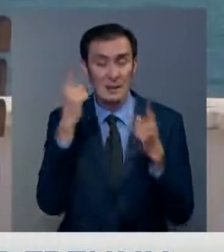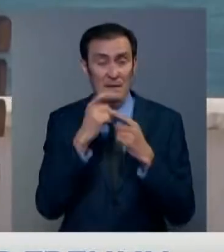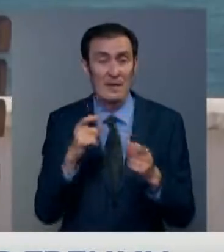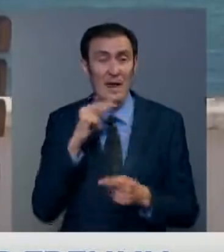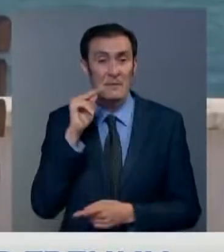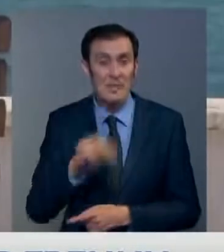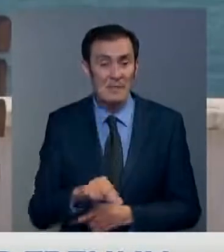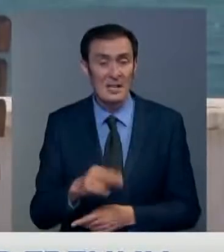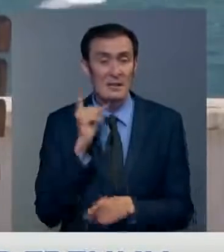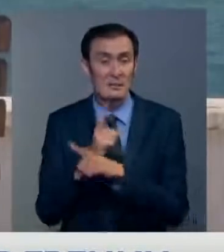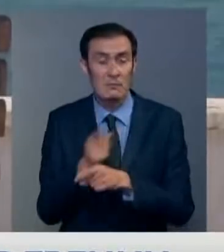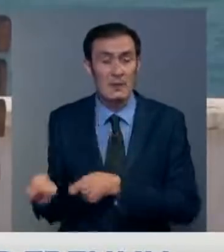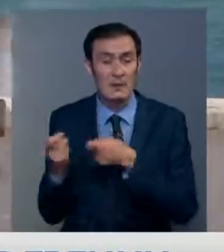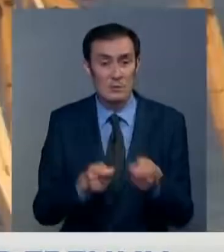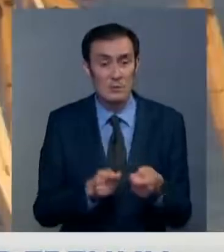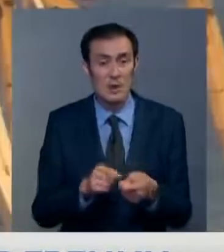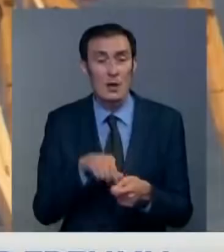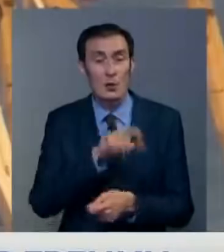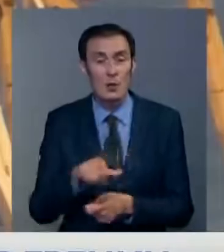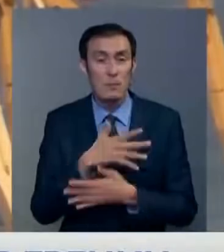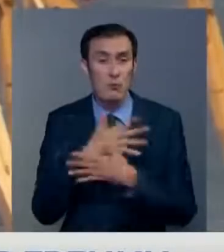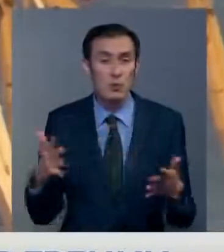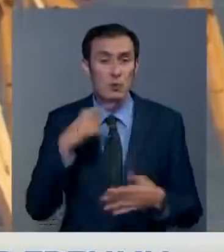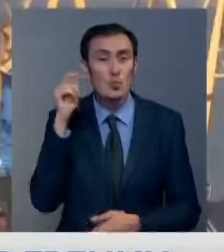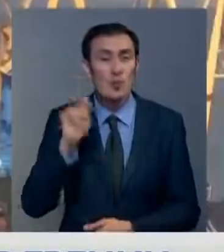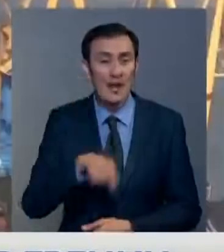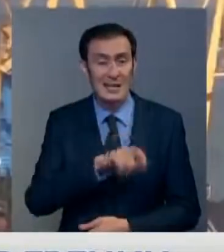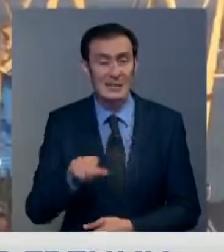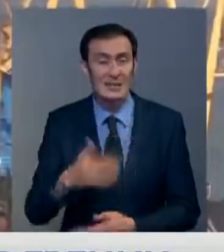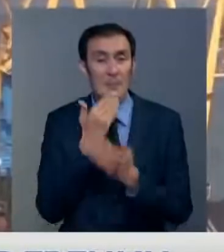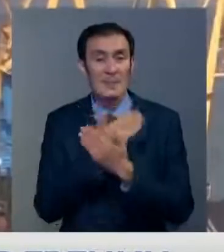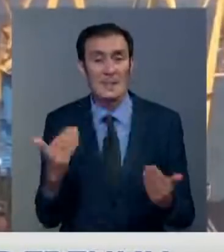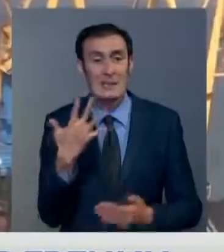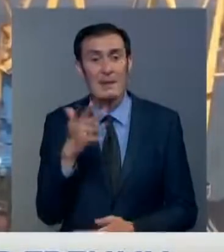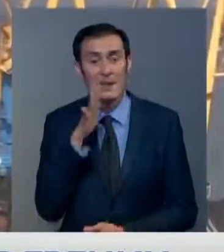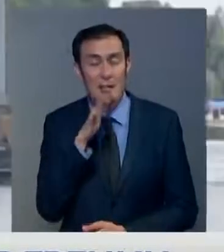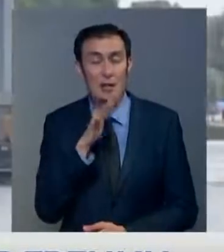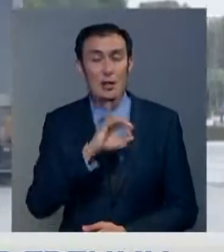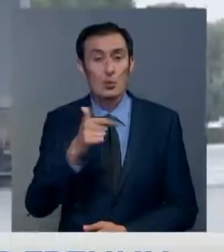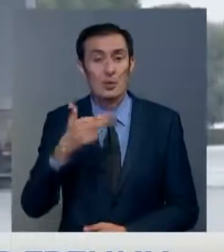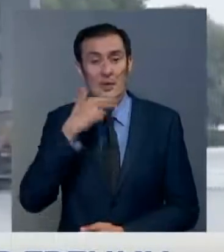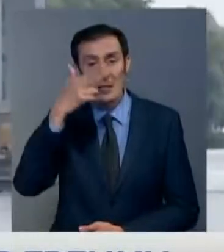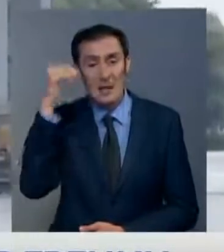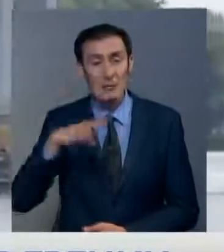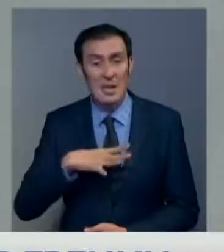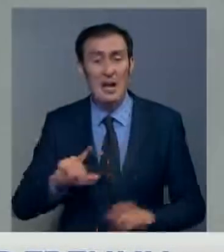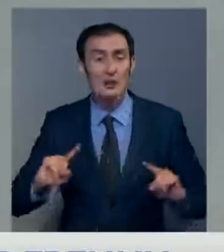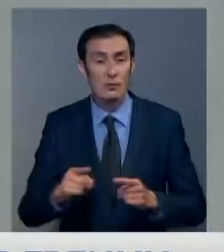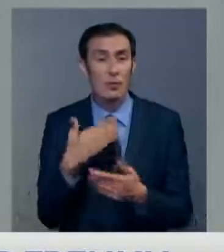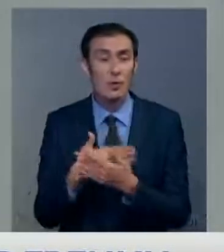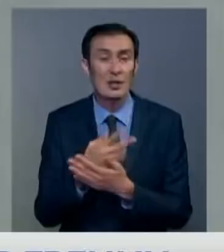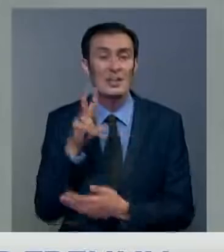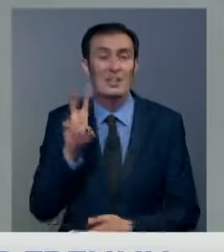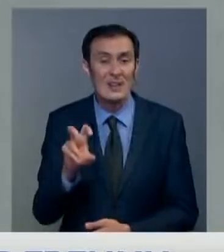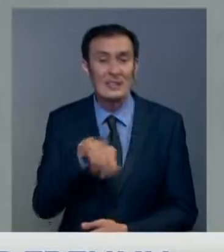обвиняемых за нелегальную перевозку беженцев, больше всего украинцев. Только за последние 5 лет на юге Италии были арестованы около